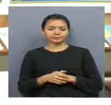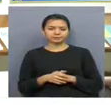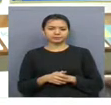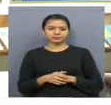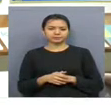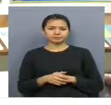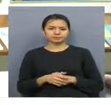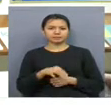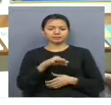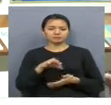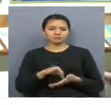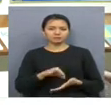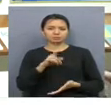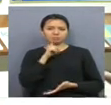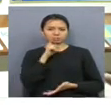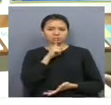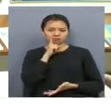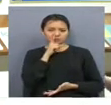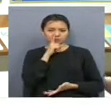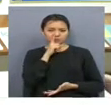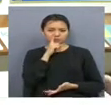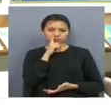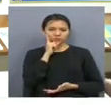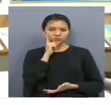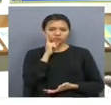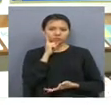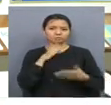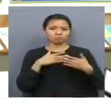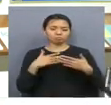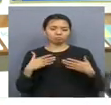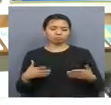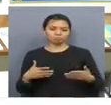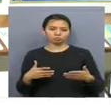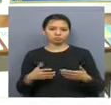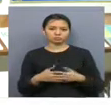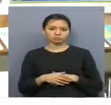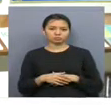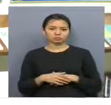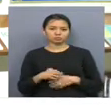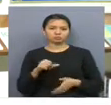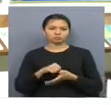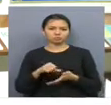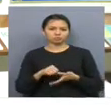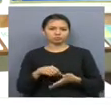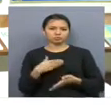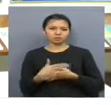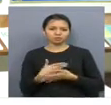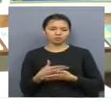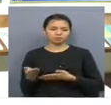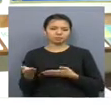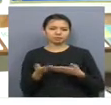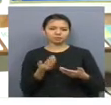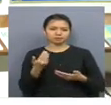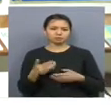жастарды айтадығы еріктілер саның көп ету, мербандылыққа шақыру